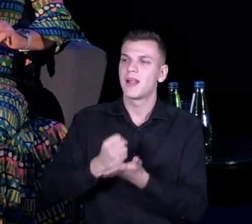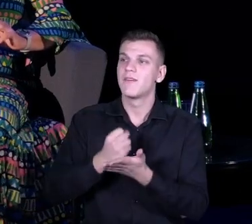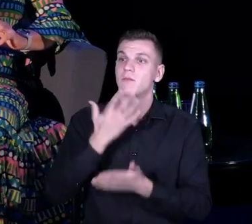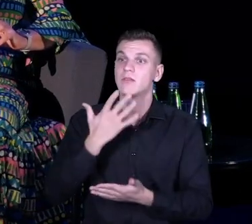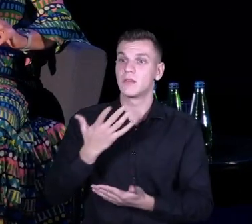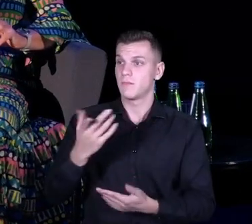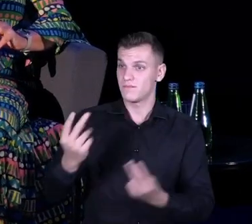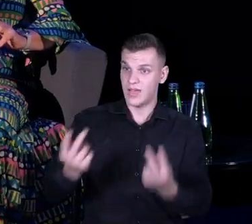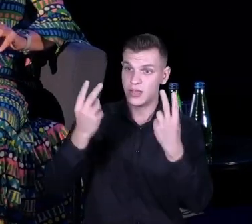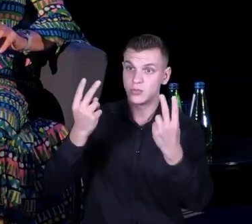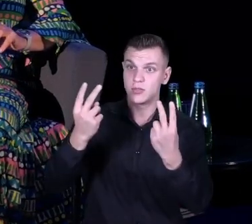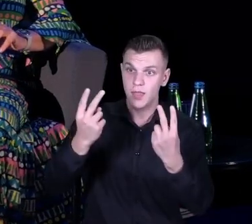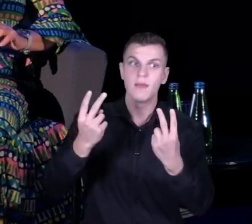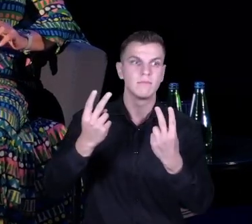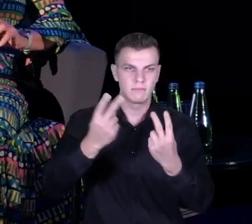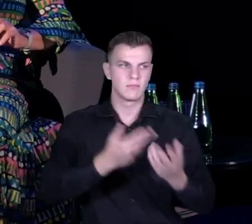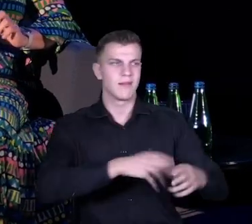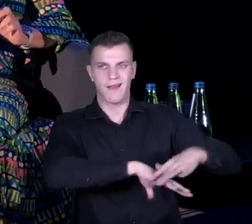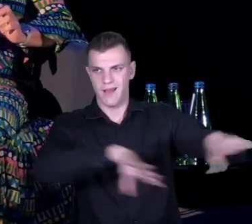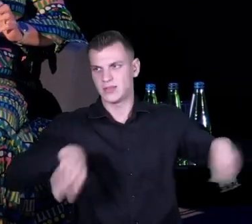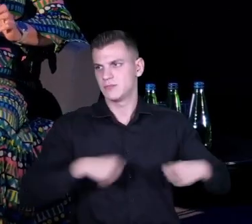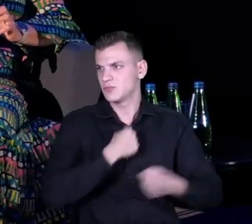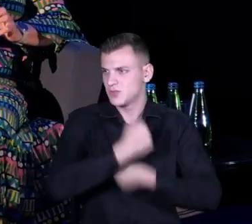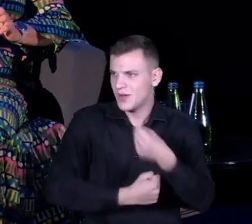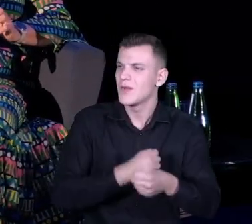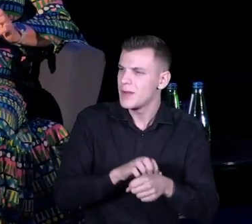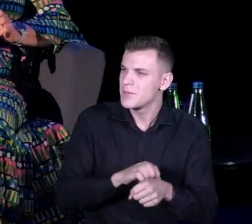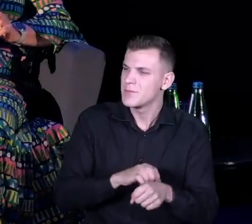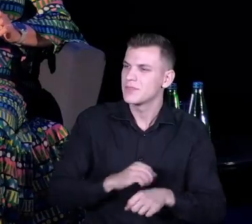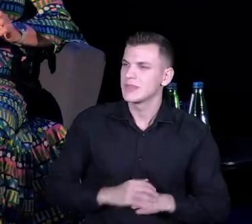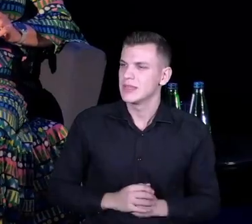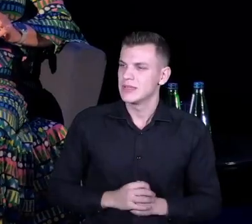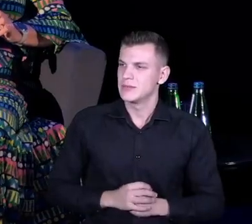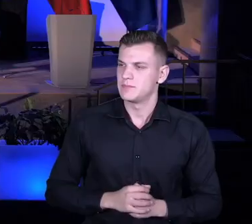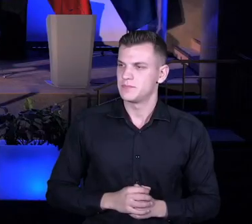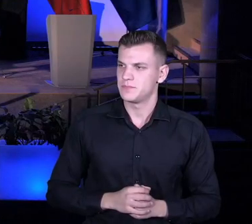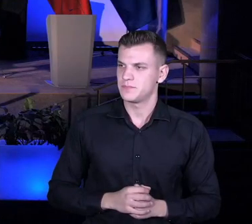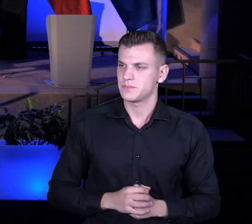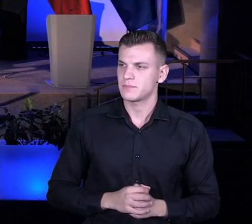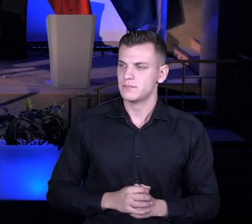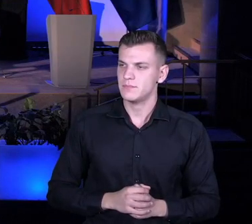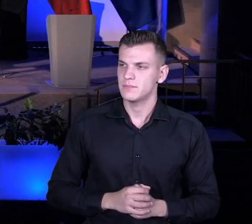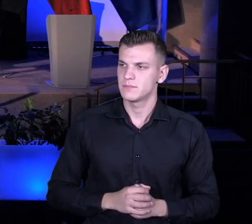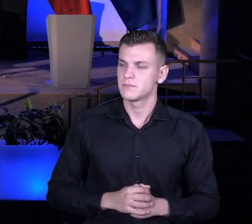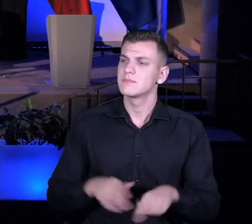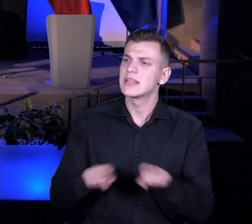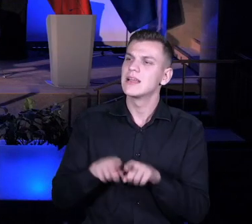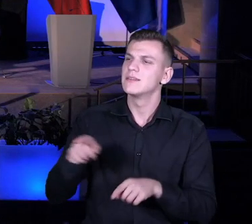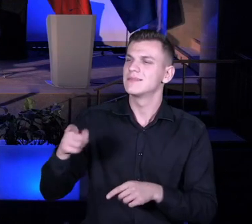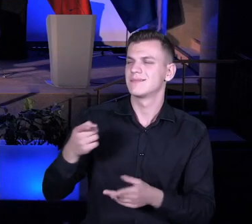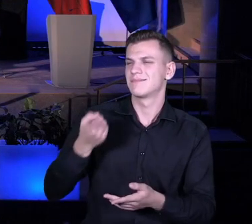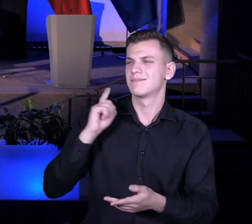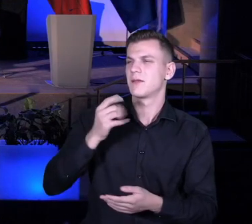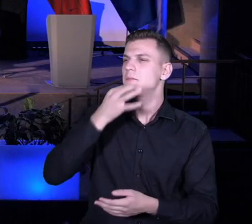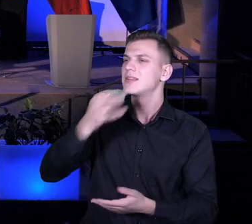istotnych, bo to też odpowiada na to pytanie takie, które padało tu wcześniej, o tym czasie, tak, i o czasie